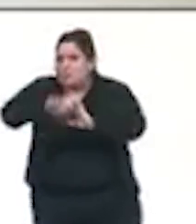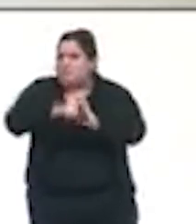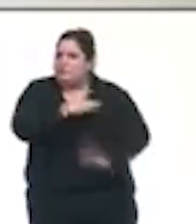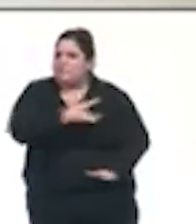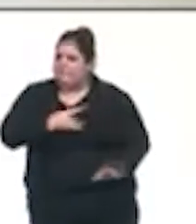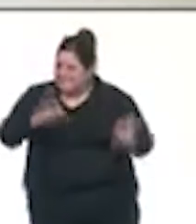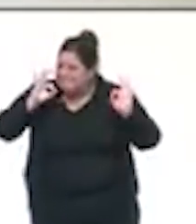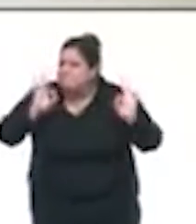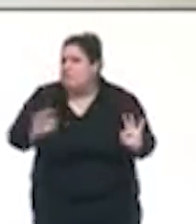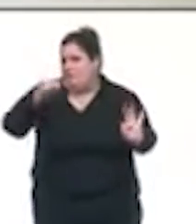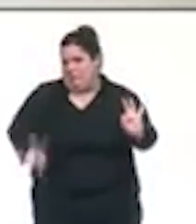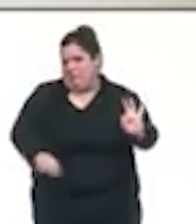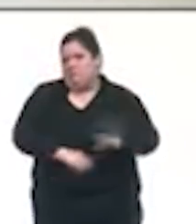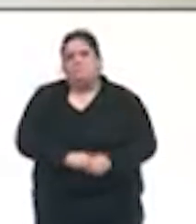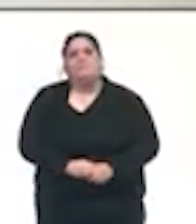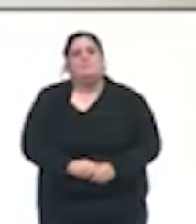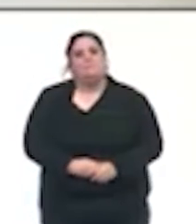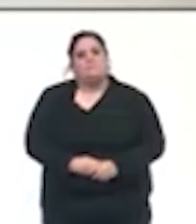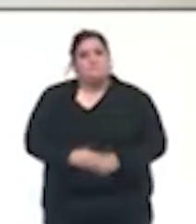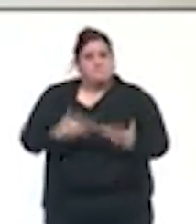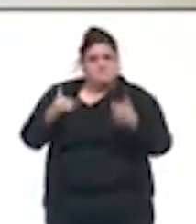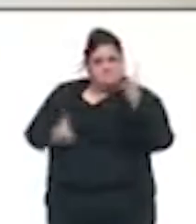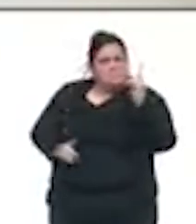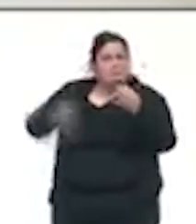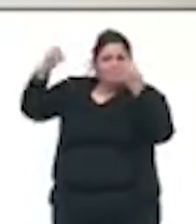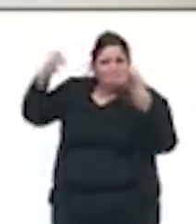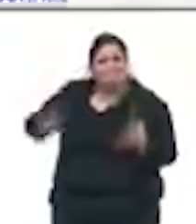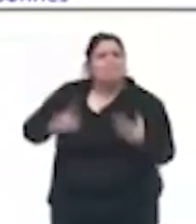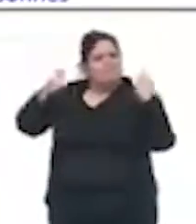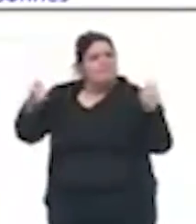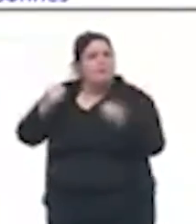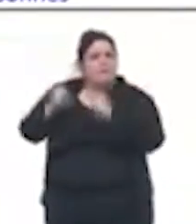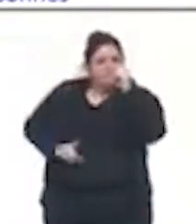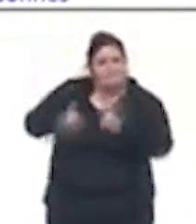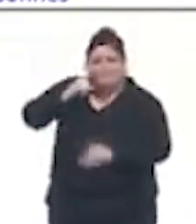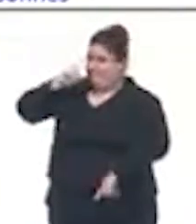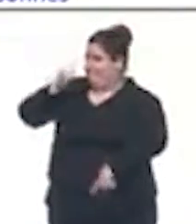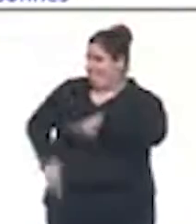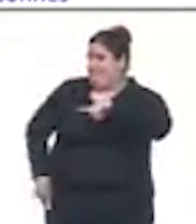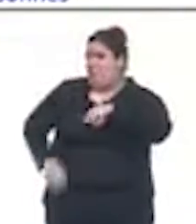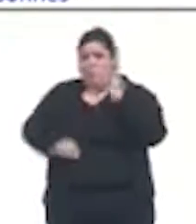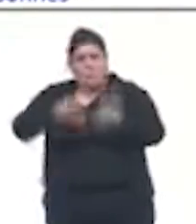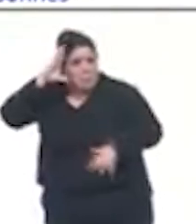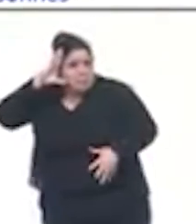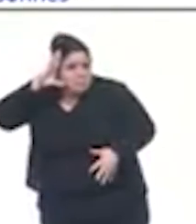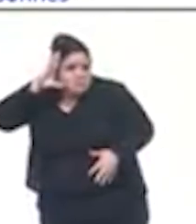respectés. Interdiction des grands événements déclarés, comme les fêtes locales ou les fêtes étudiantes.